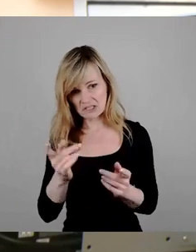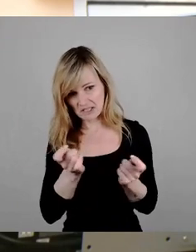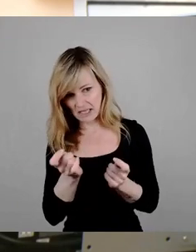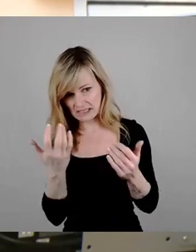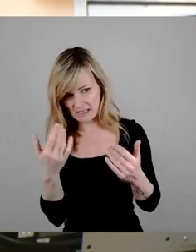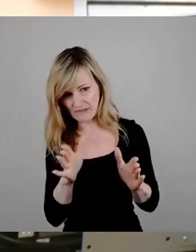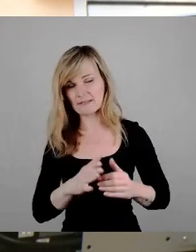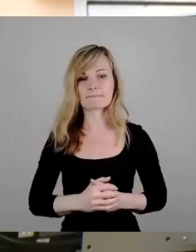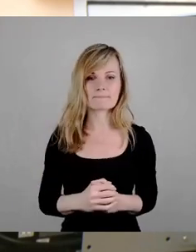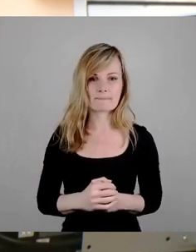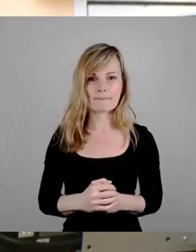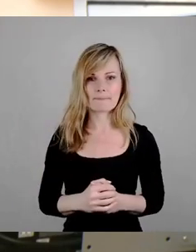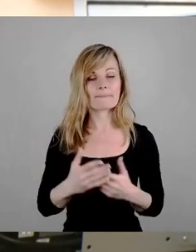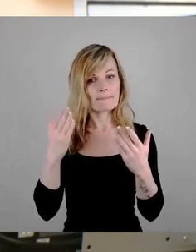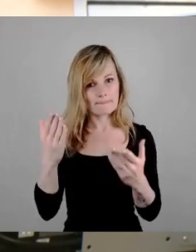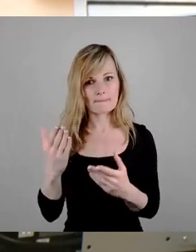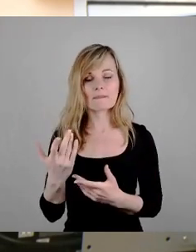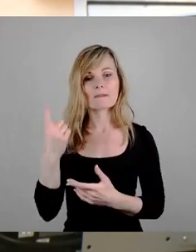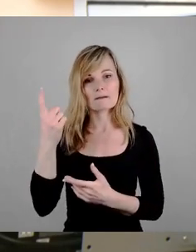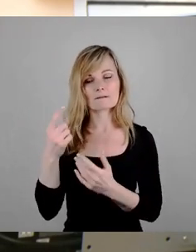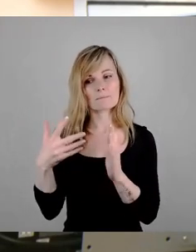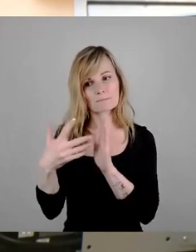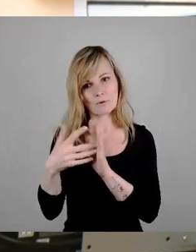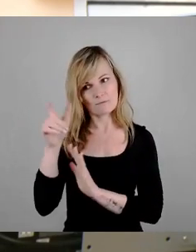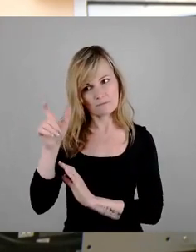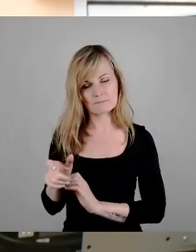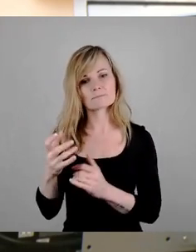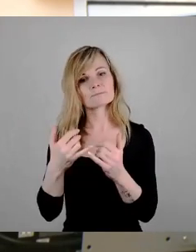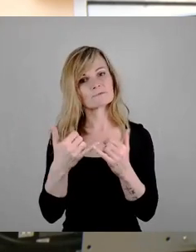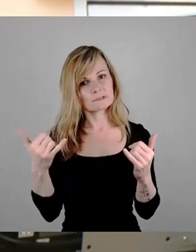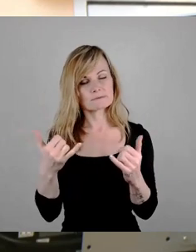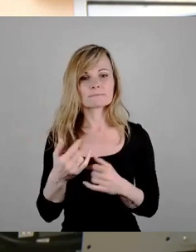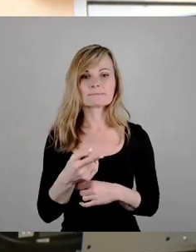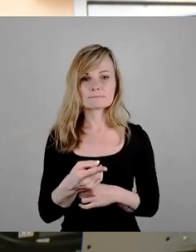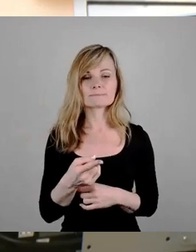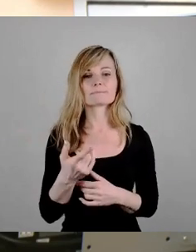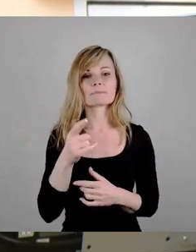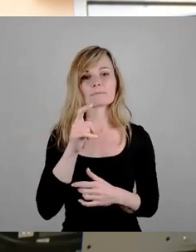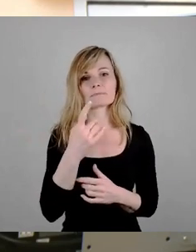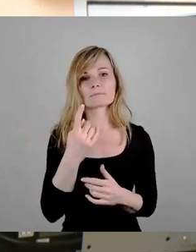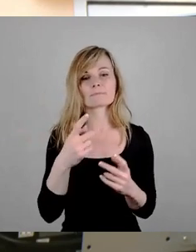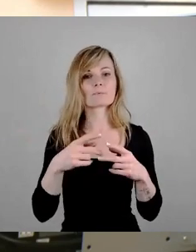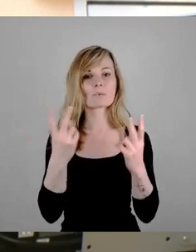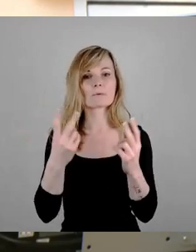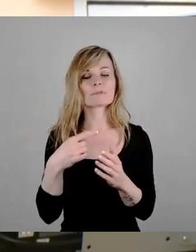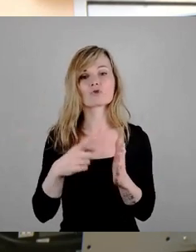Und er macht es im Auftrag von dem, der hinter allem steht, das ist der berühmte Steuerzahler.